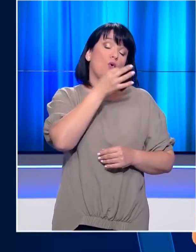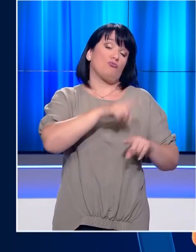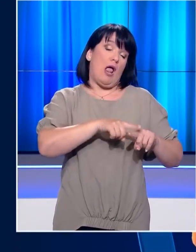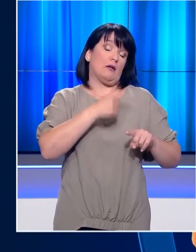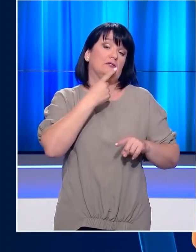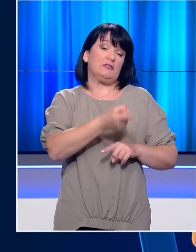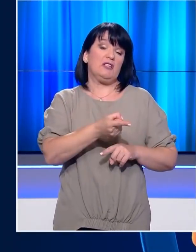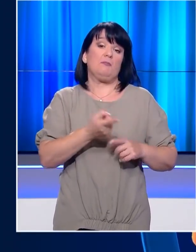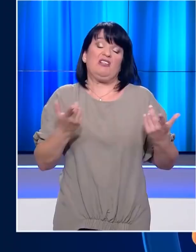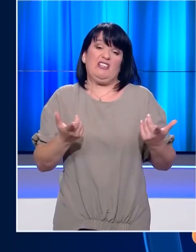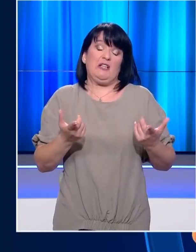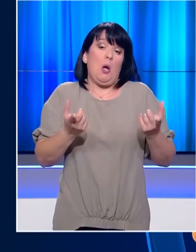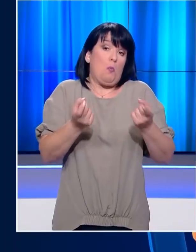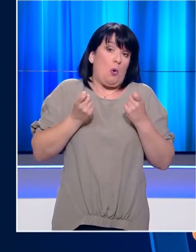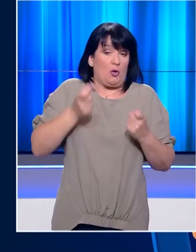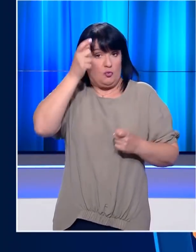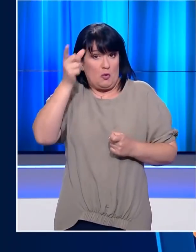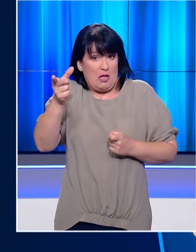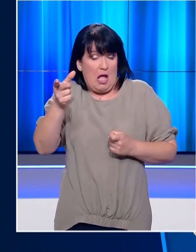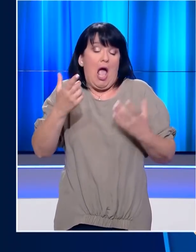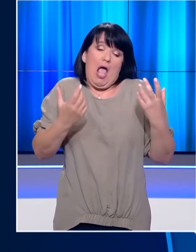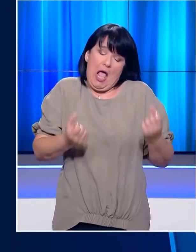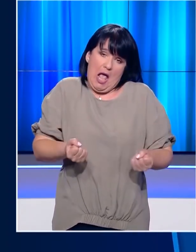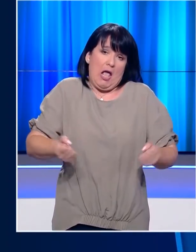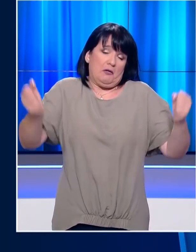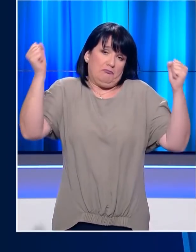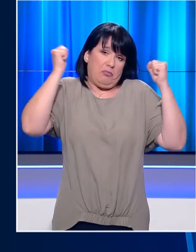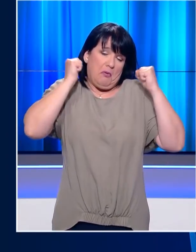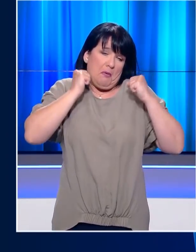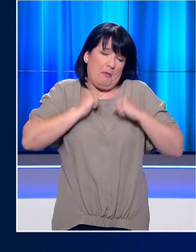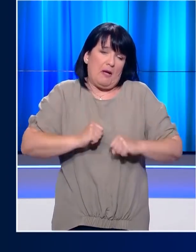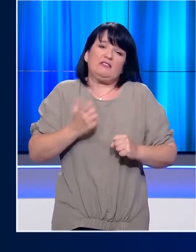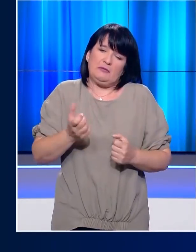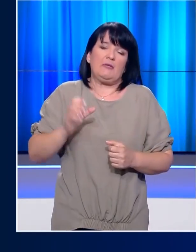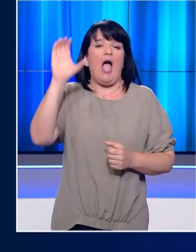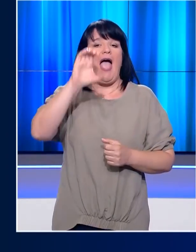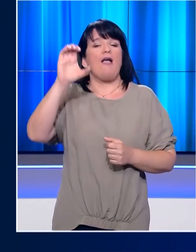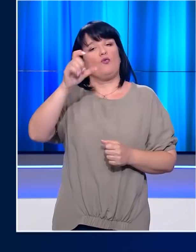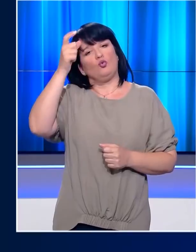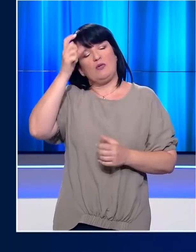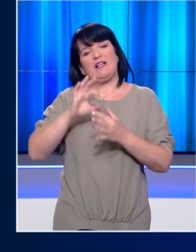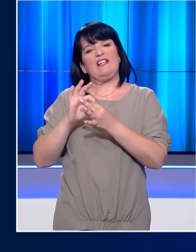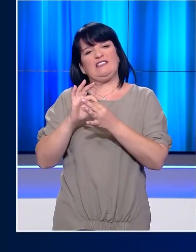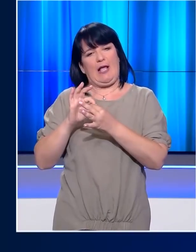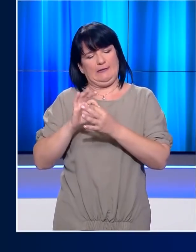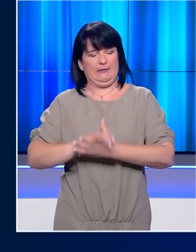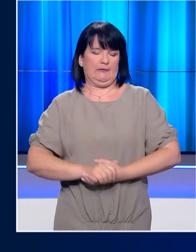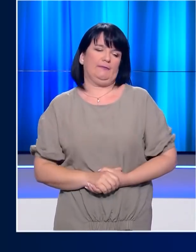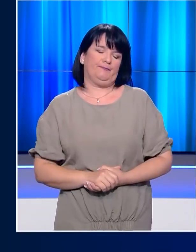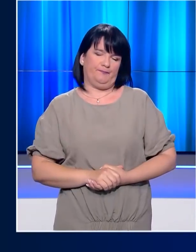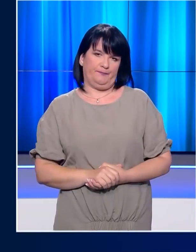Ελλάδα και Κύπρο δεν μπορεί να μην έχει επιπτώσεις στις ευρωτουρκικές σχέσεις, τον εξετόνισε μεταξύ άλλων ο Πρωθυπουργός Κυριάκος Μητσοτάκης.